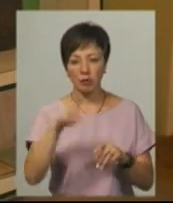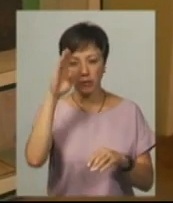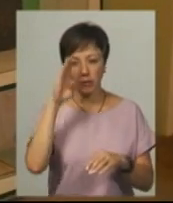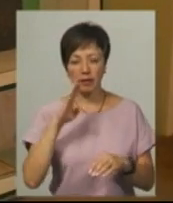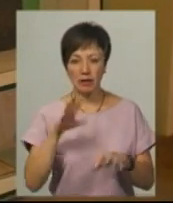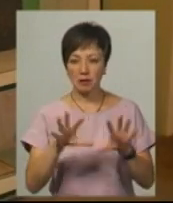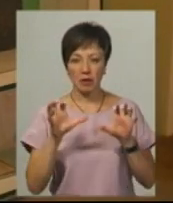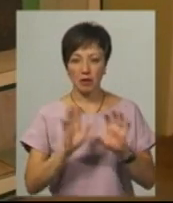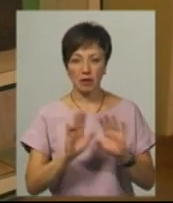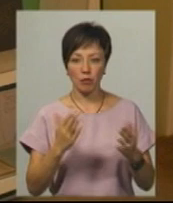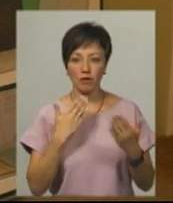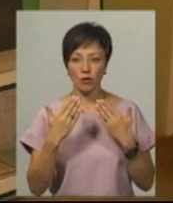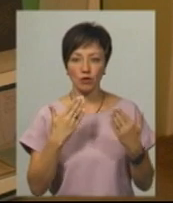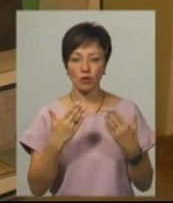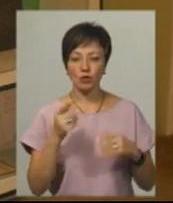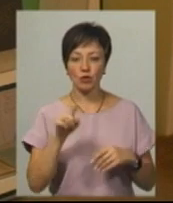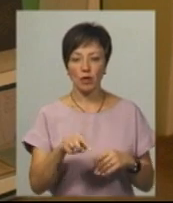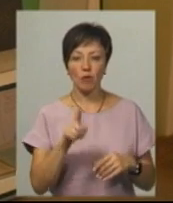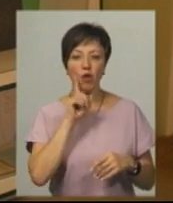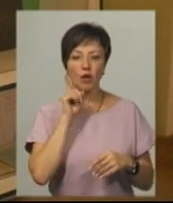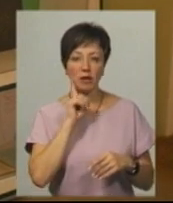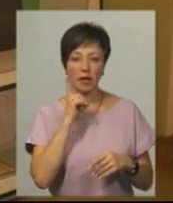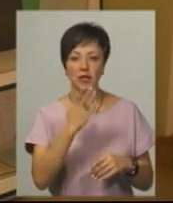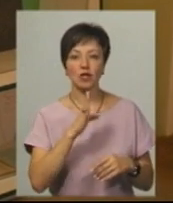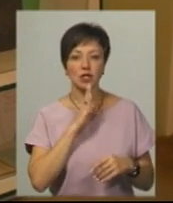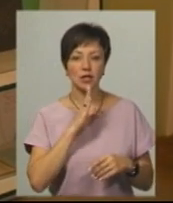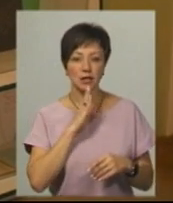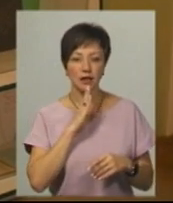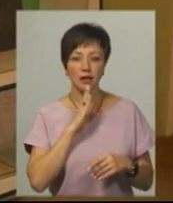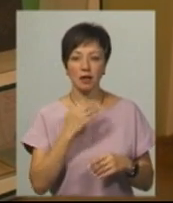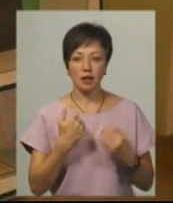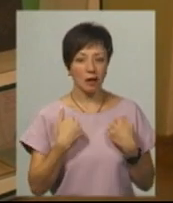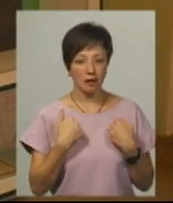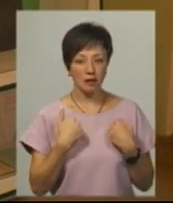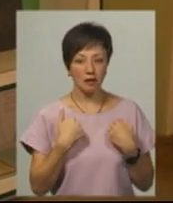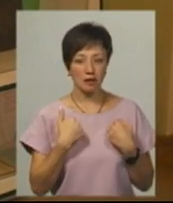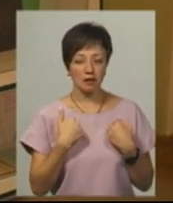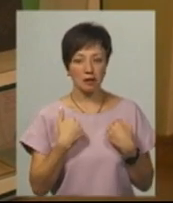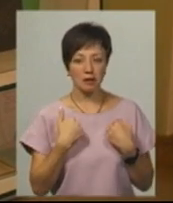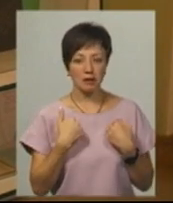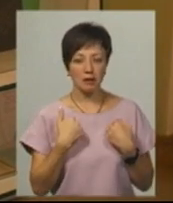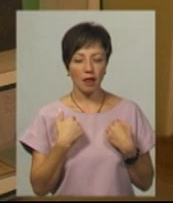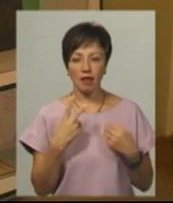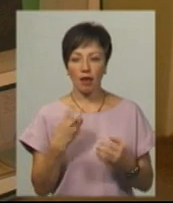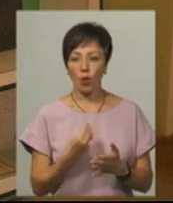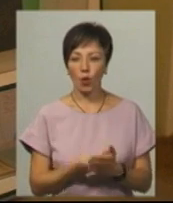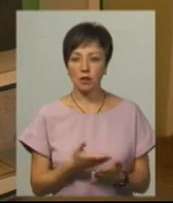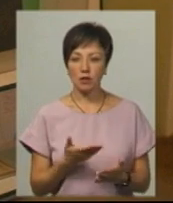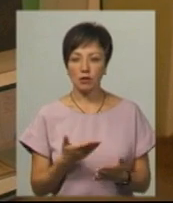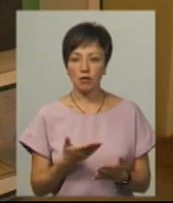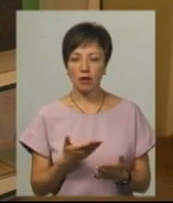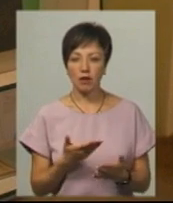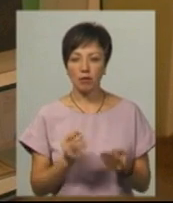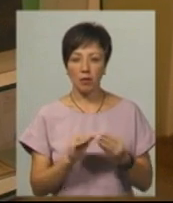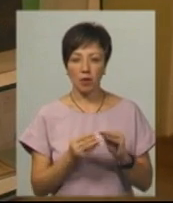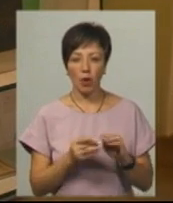несприйняттям по відношенню до того, що ти молода і ти жінка. Я не оцінювала ту